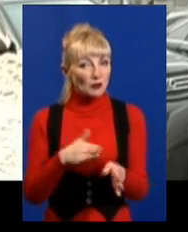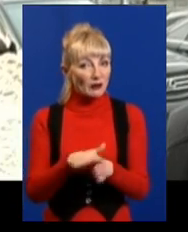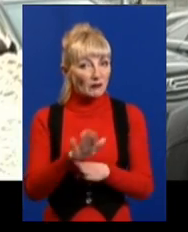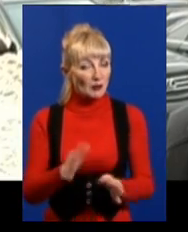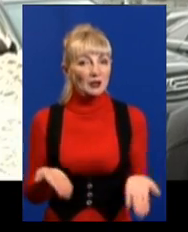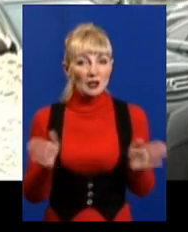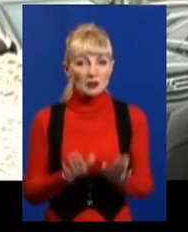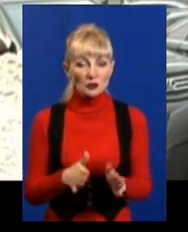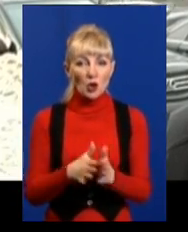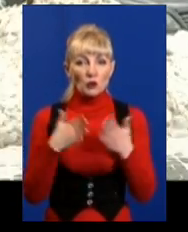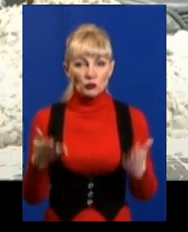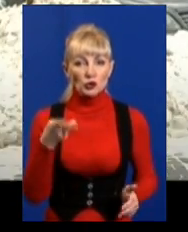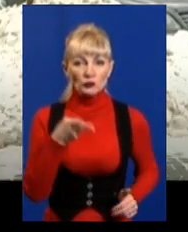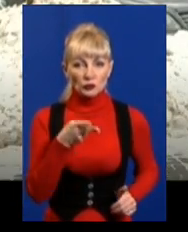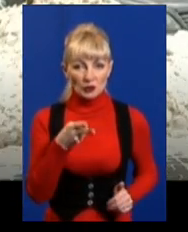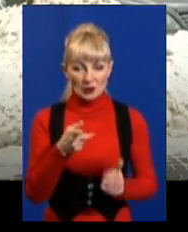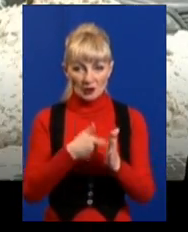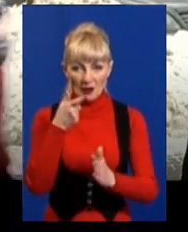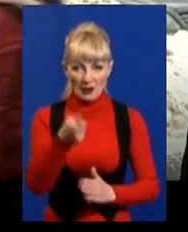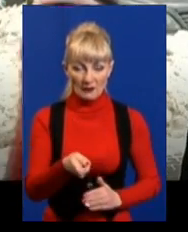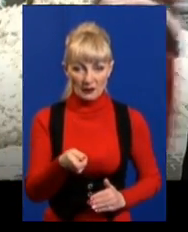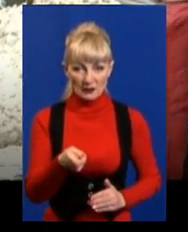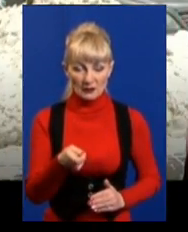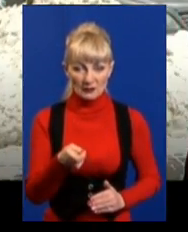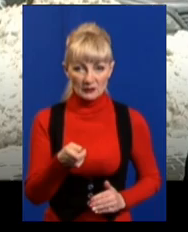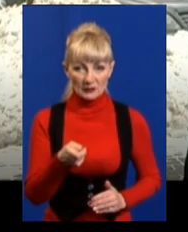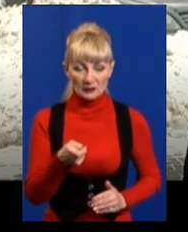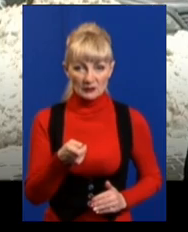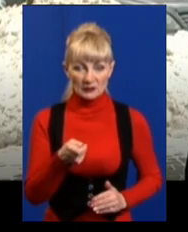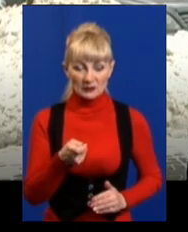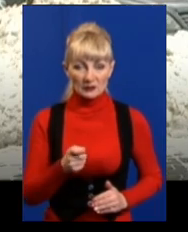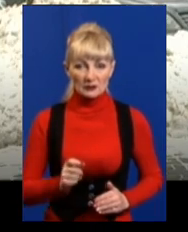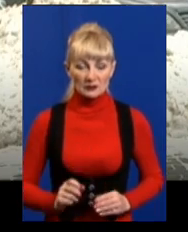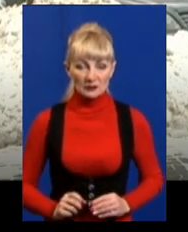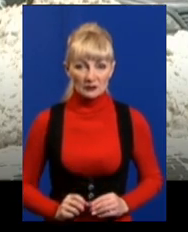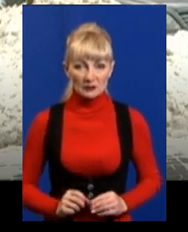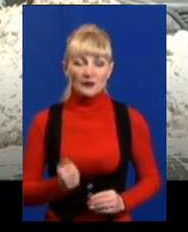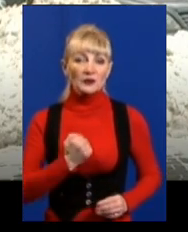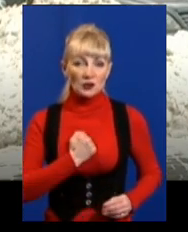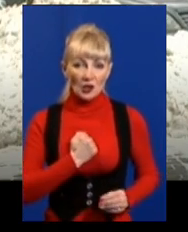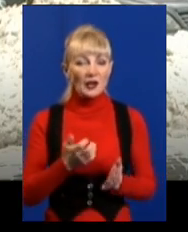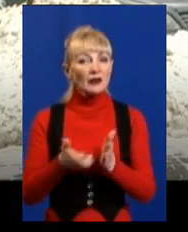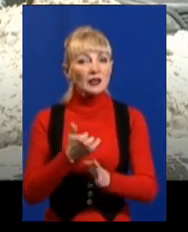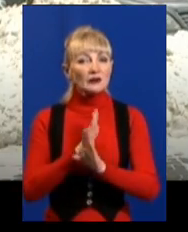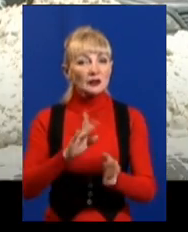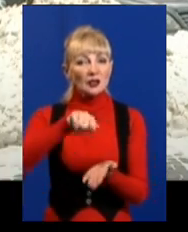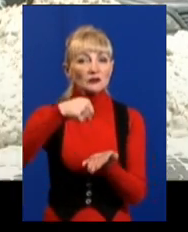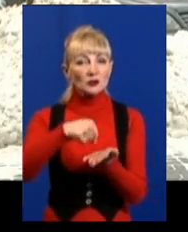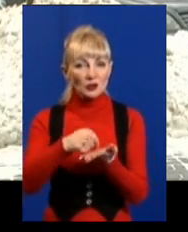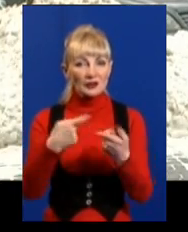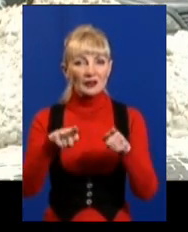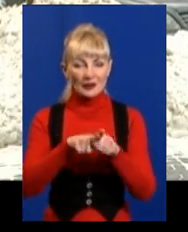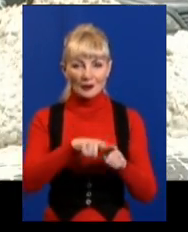більше двох тисяч заявок. У нас на сьогодні невиконаними лишаються більше двох тисяч заявок. На жаль, не вистачає у місті як таких